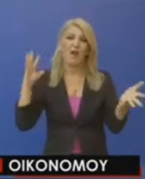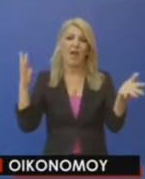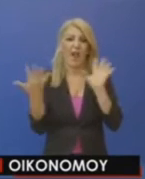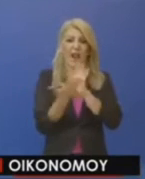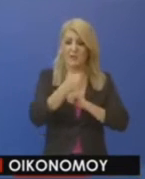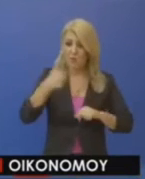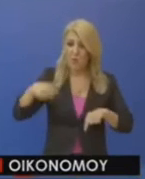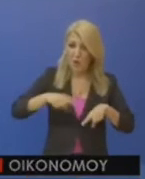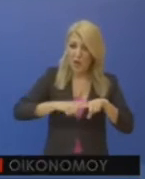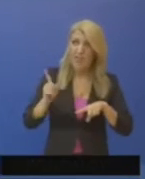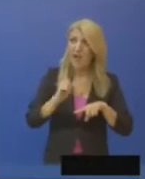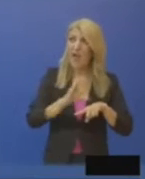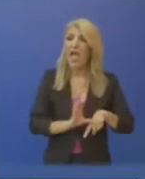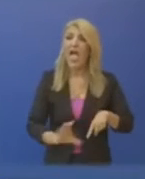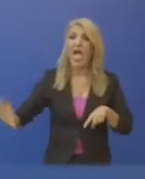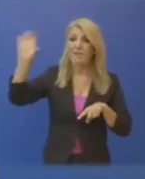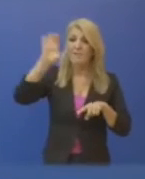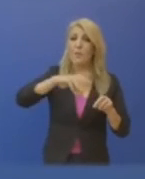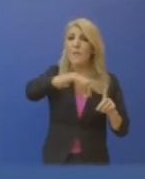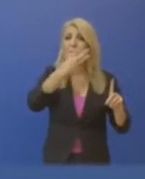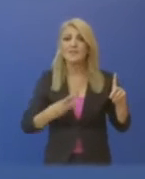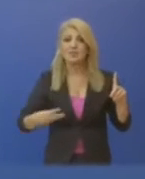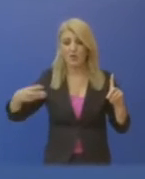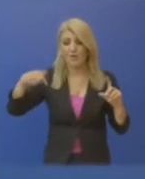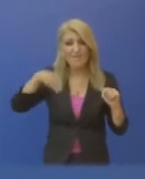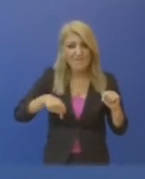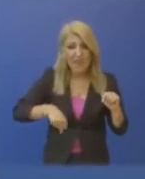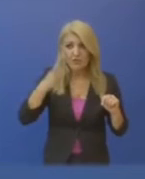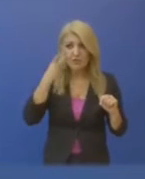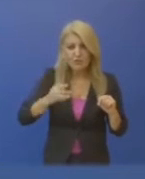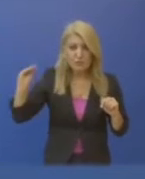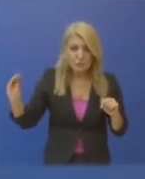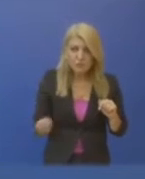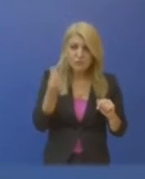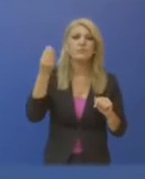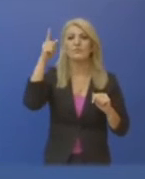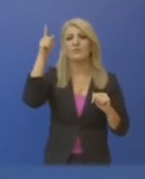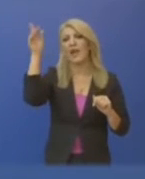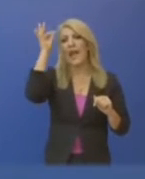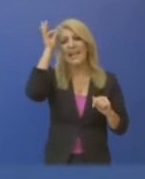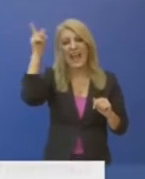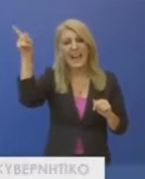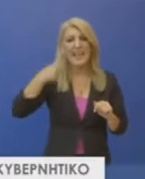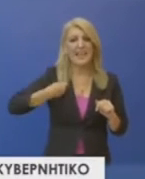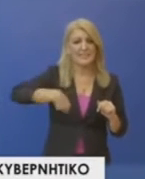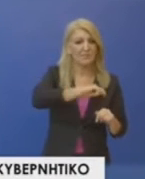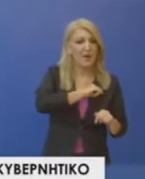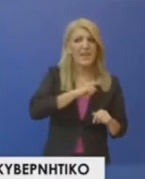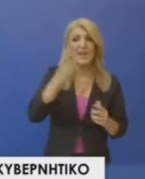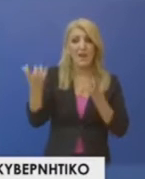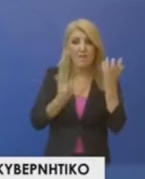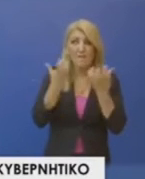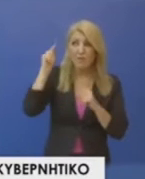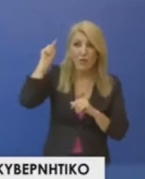φαινόμενο, μάλιστα φέτος, έπληξε ως σήμερα περισσότερο άλλες χώρες όπως η Γαλλία, η Ισπανία. Οι φωτιές εκεί, όπως είναι γνωστό, δυστυχώς έχουν